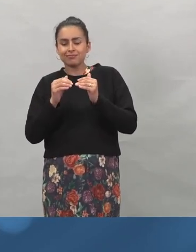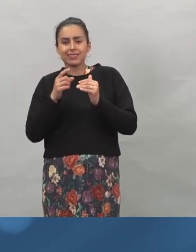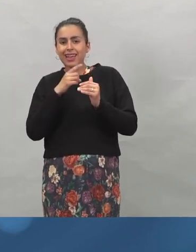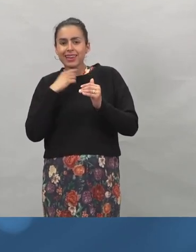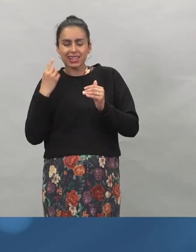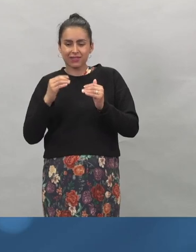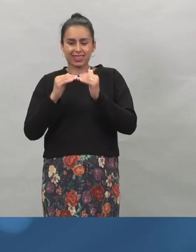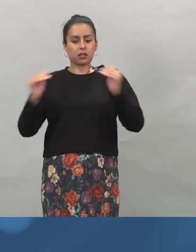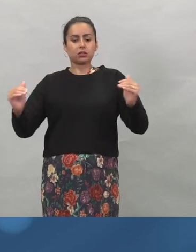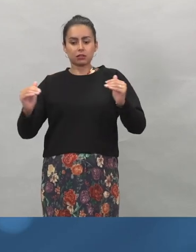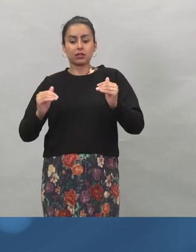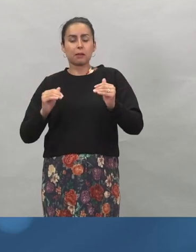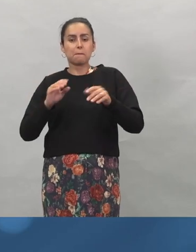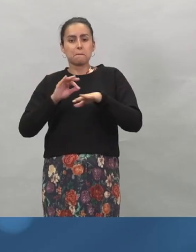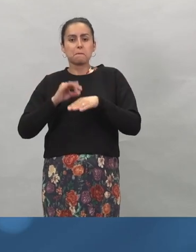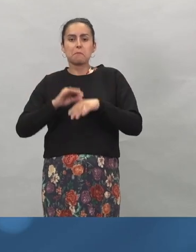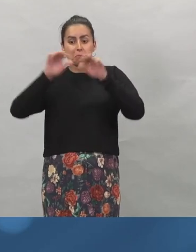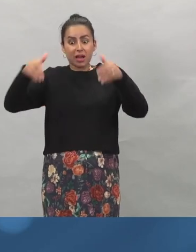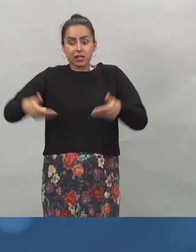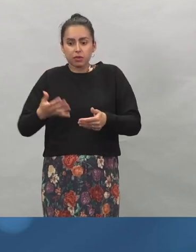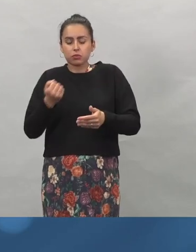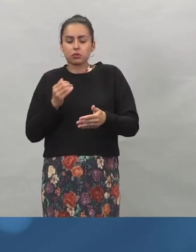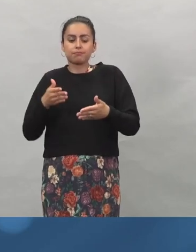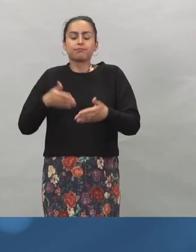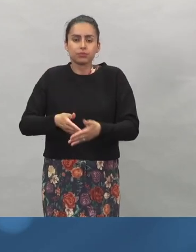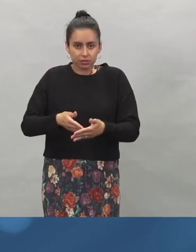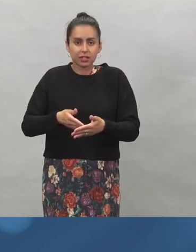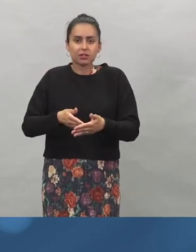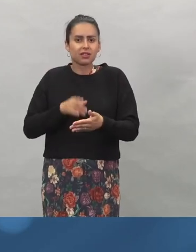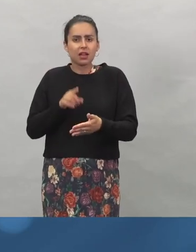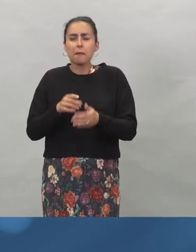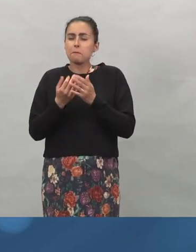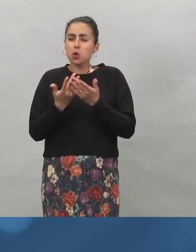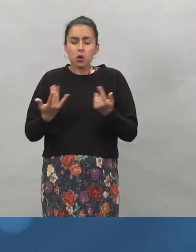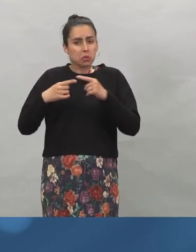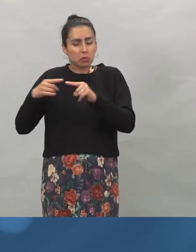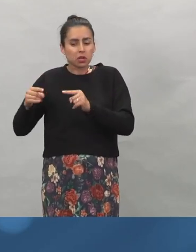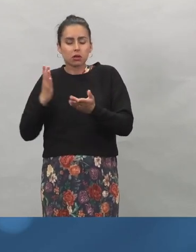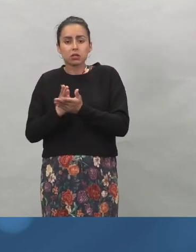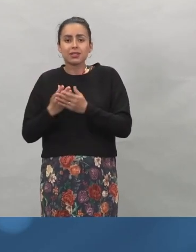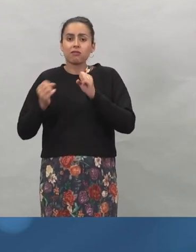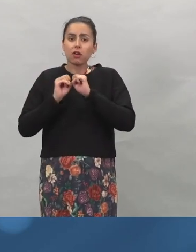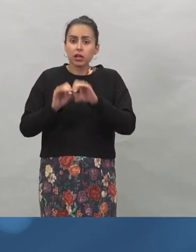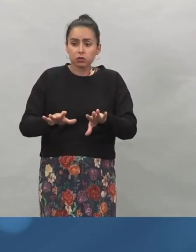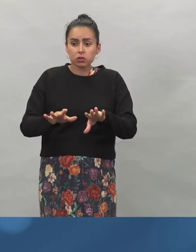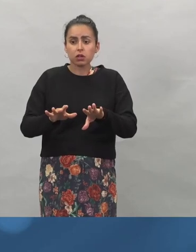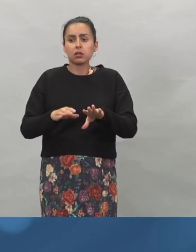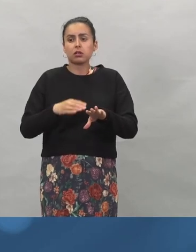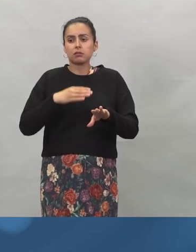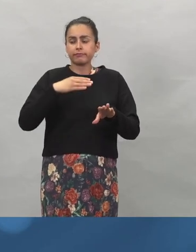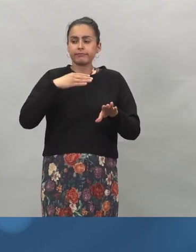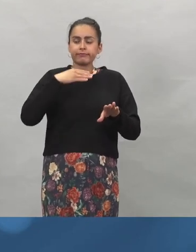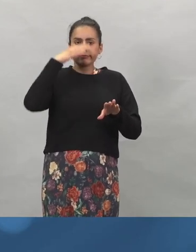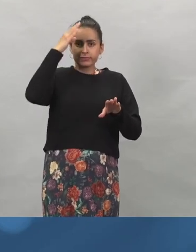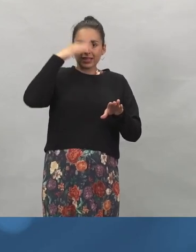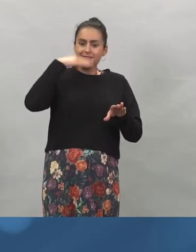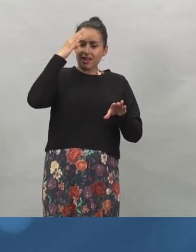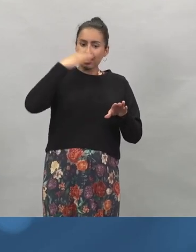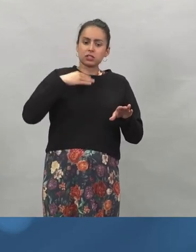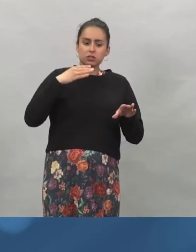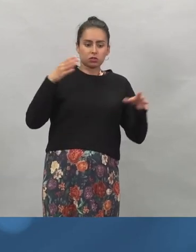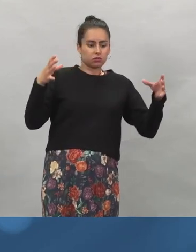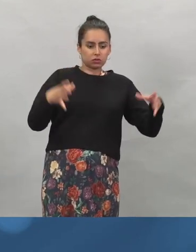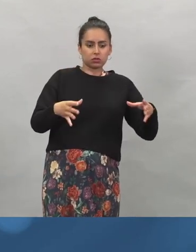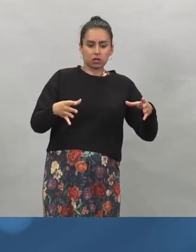pandemia pysäytettyä. Ja tähänhän vaikuttaa monet asiat. Sekä se, että kuinka paljon väestössä on jo taudin kautta